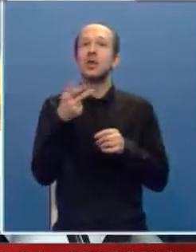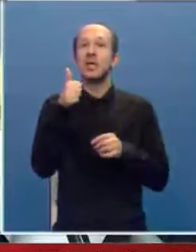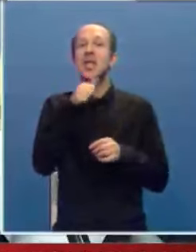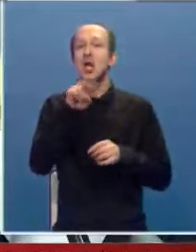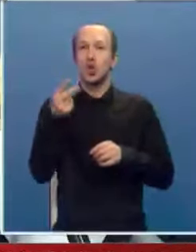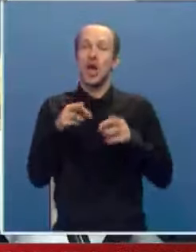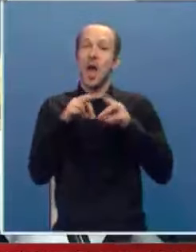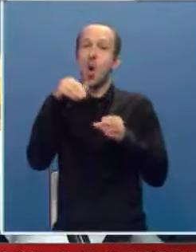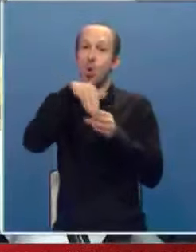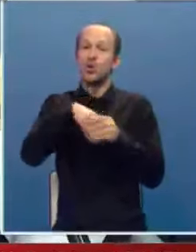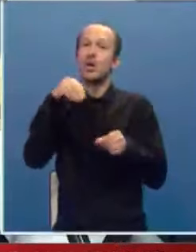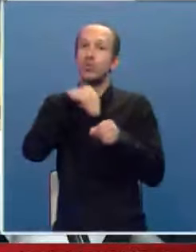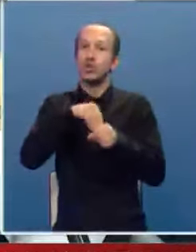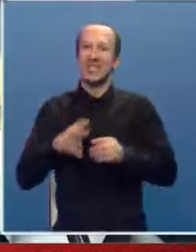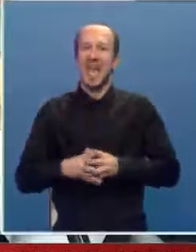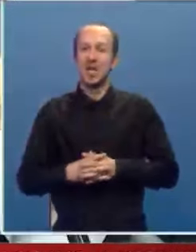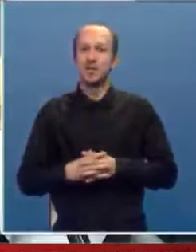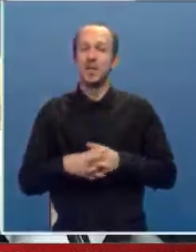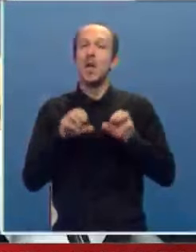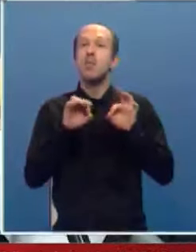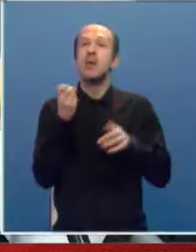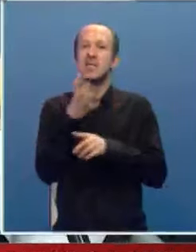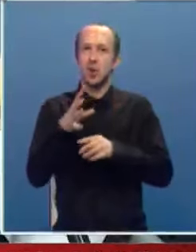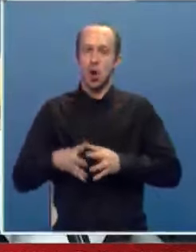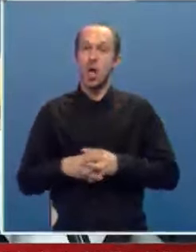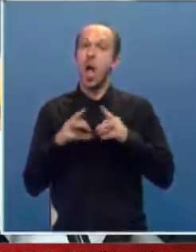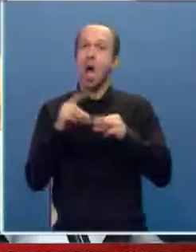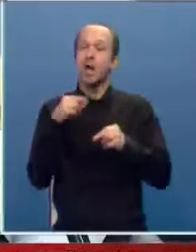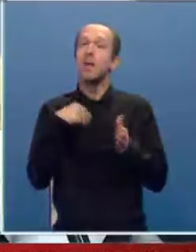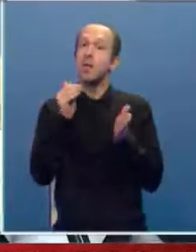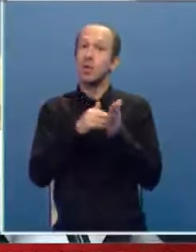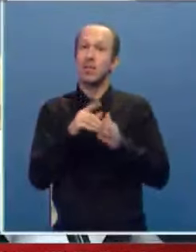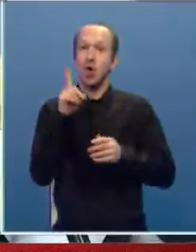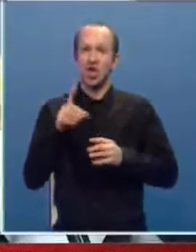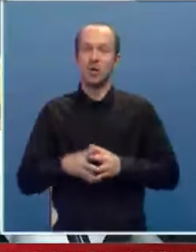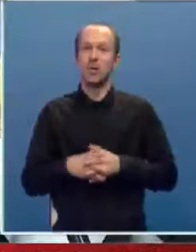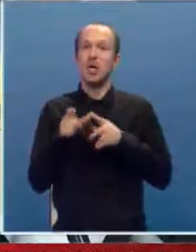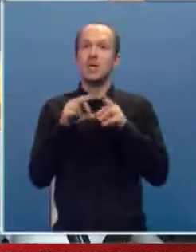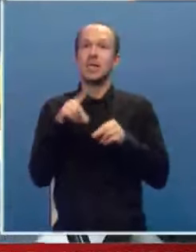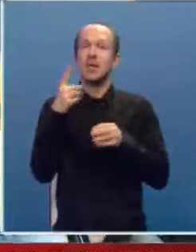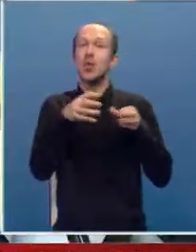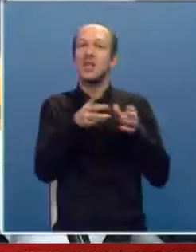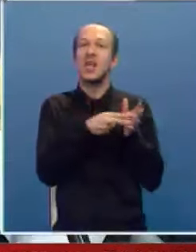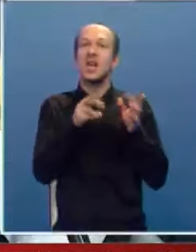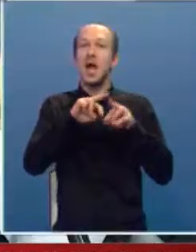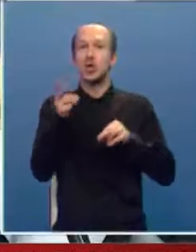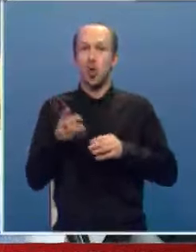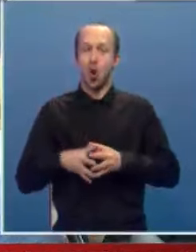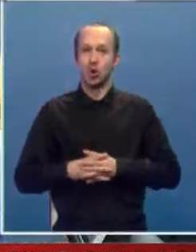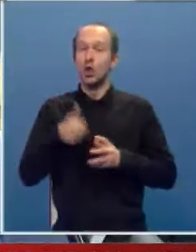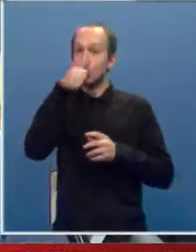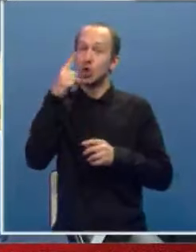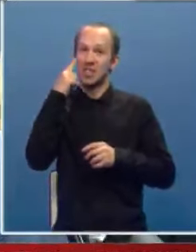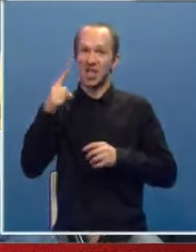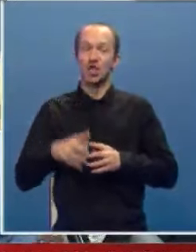A unutar budžetski je bezbroj, ali nama je potrebno i sa jednog odjeljenja na drugo. Što